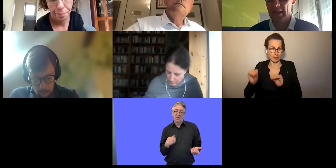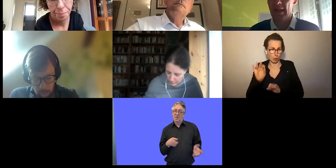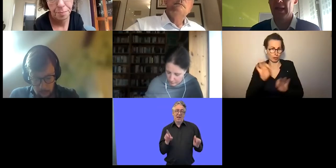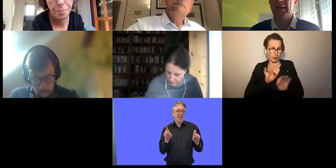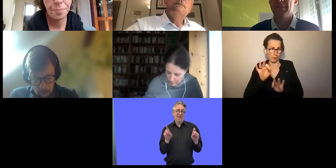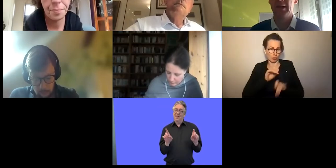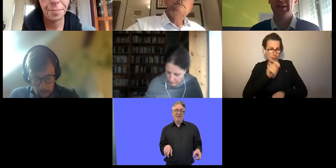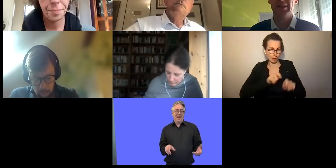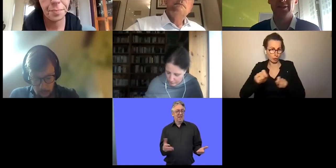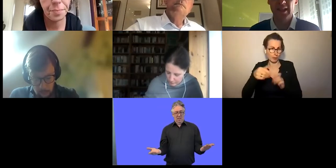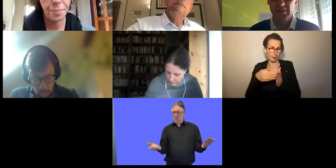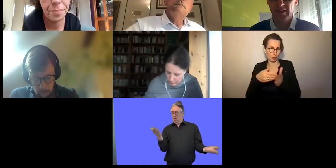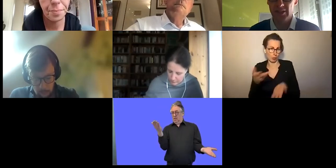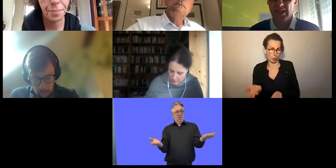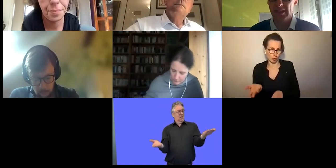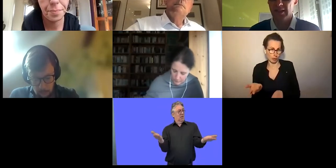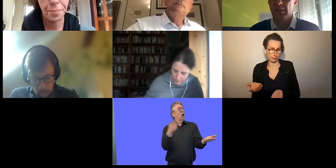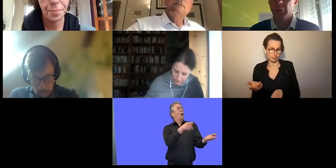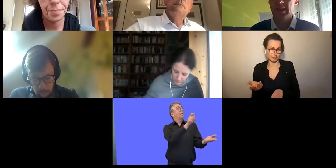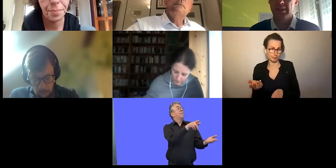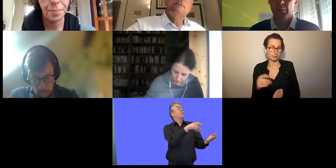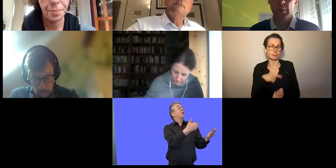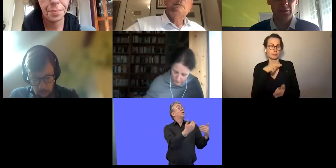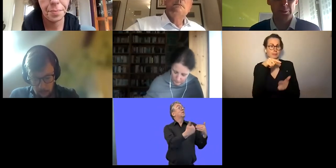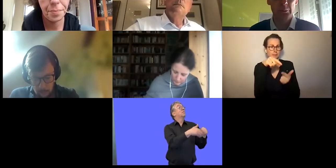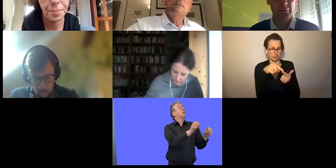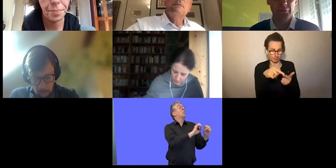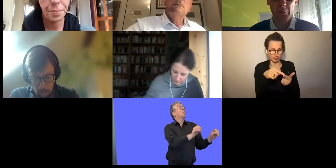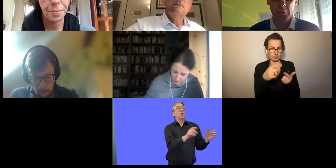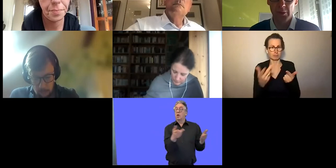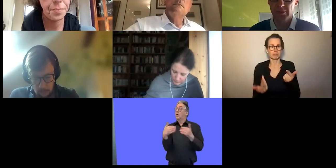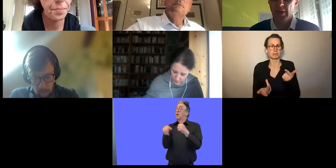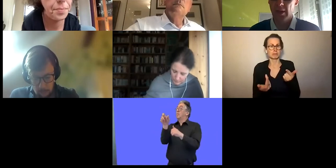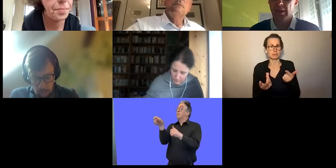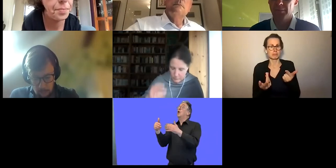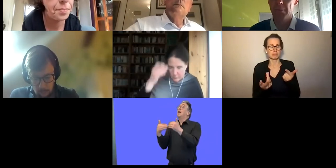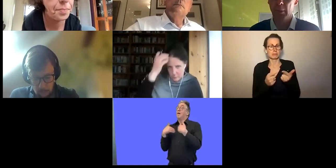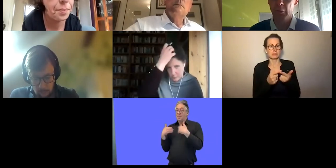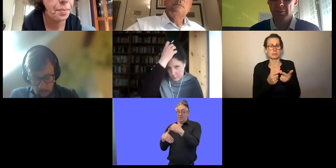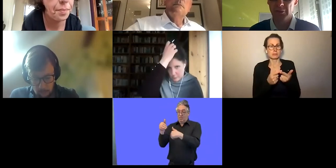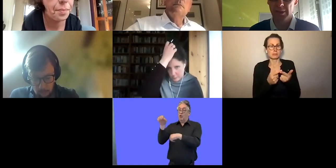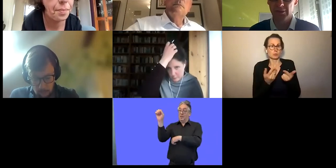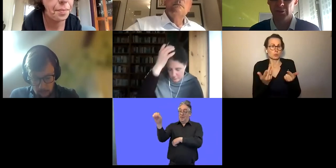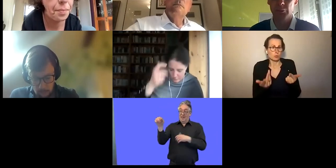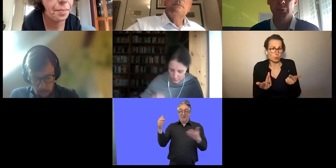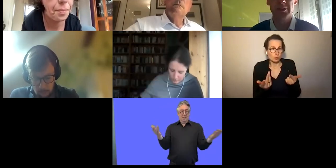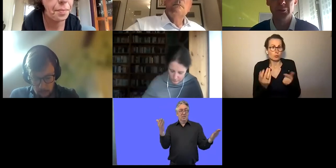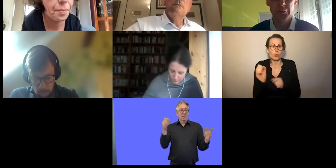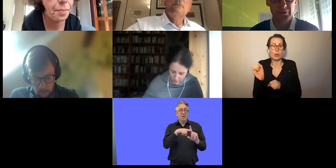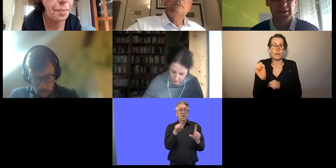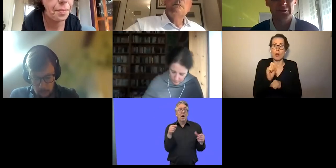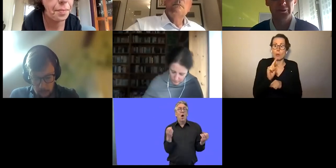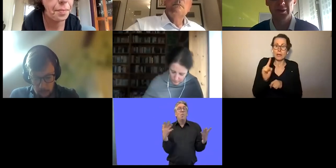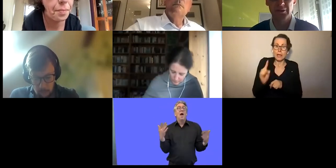zur Beteiligung der Teilhabe von Menschen mit Behinderungen am Arbeitsmarkt. Und in einer zweiten Phase können wir dann vielleicht, warum nicht,